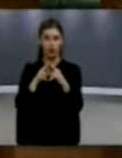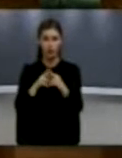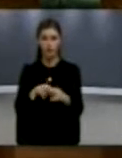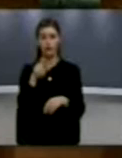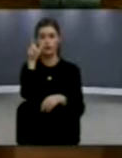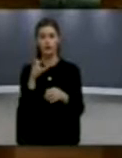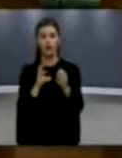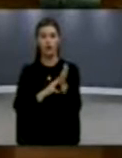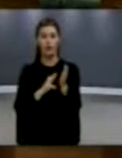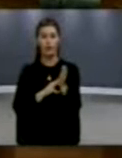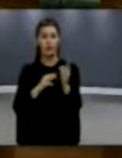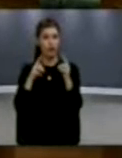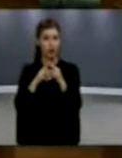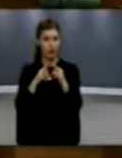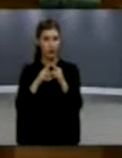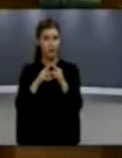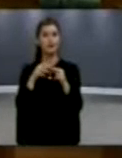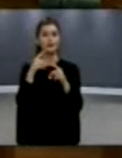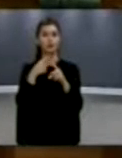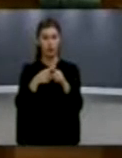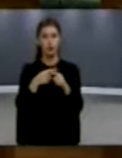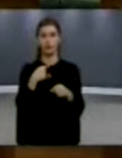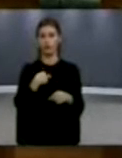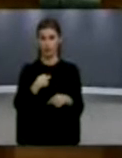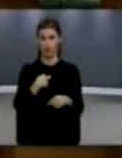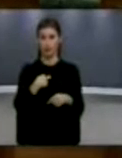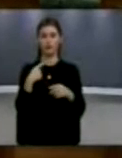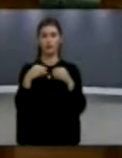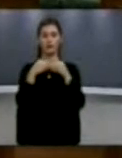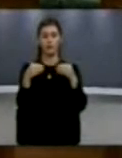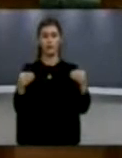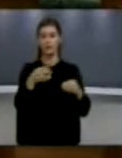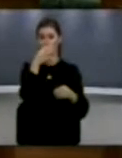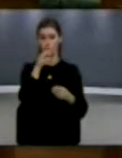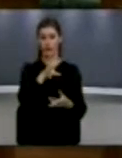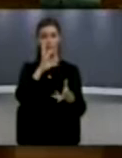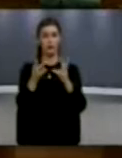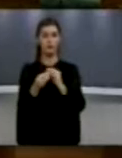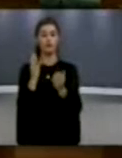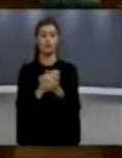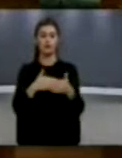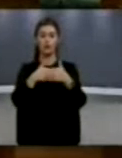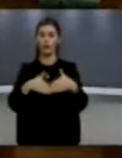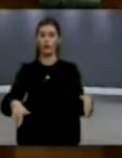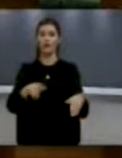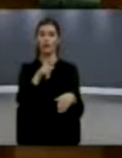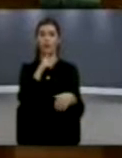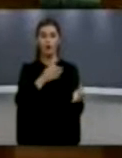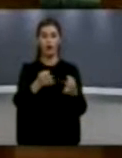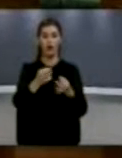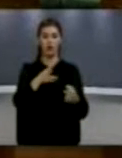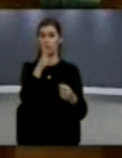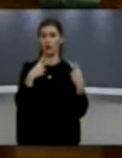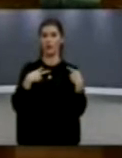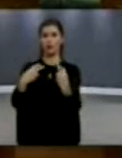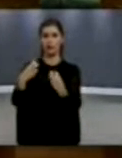qërast i prezentuam qëndrime tona të dhenat të ndryshme, hartët e zonave ku janë uzurpoar ose pretendohen mira hektar e të tjera.